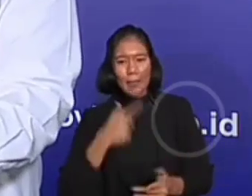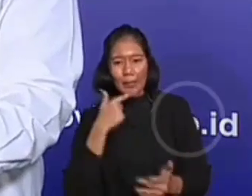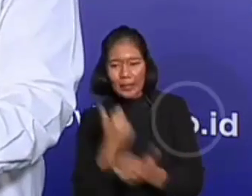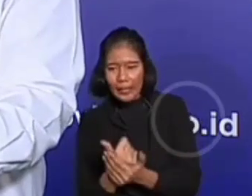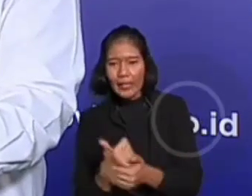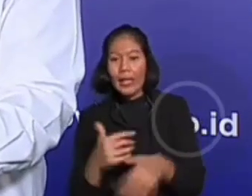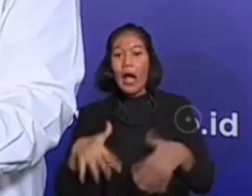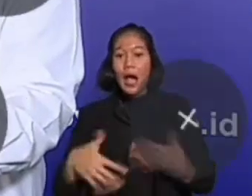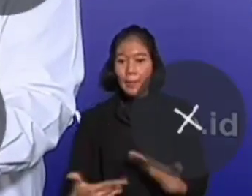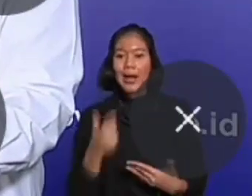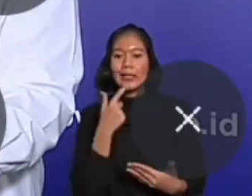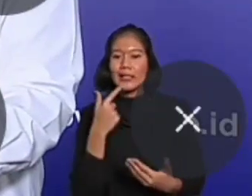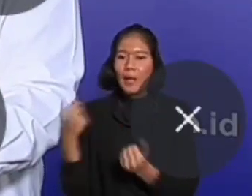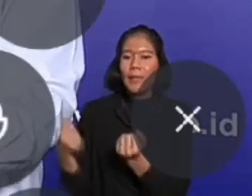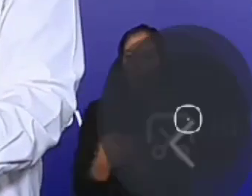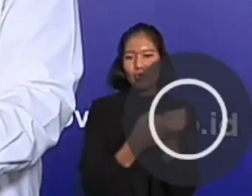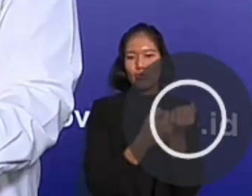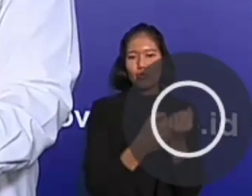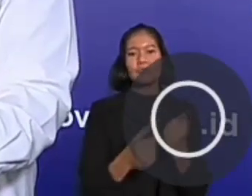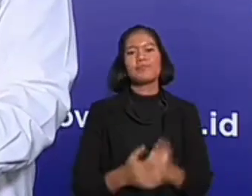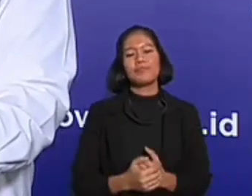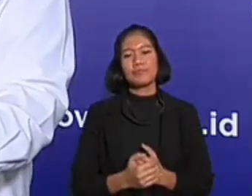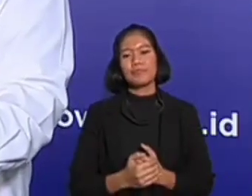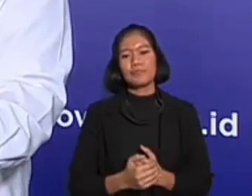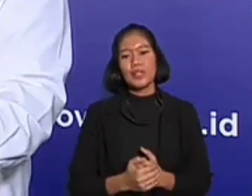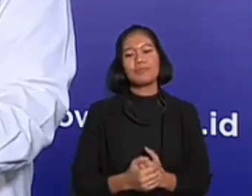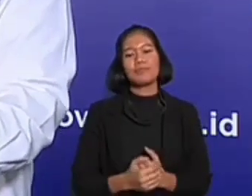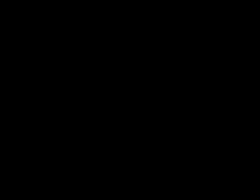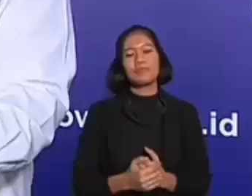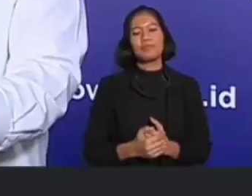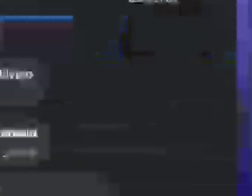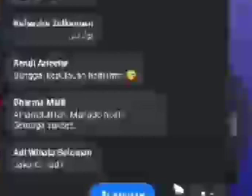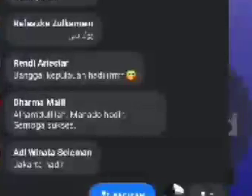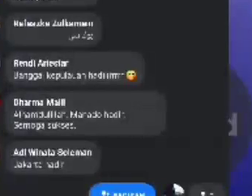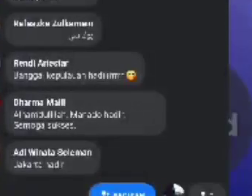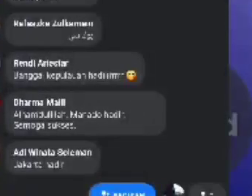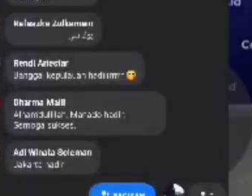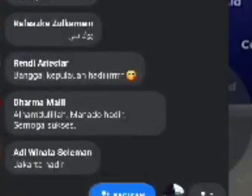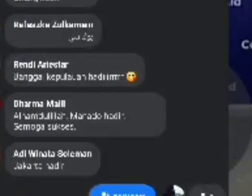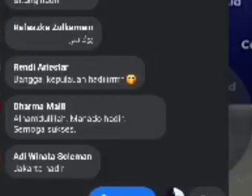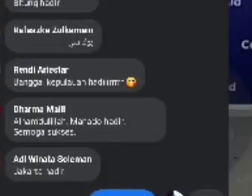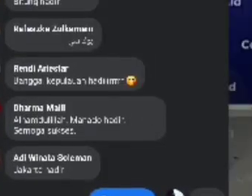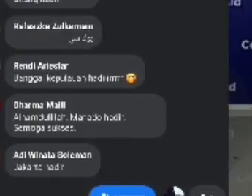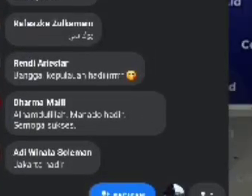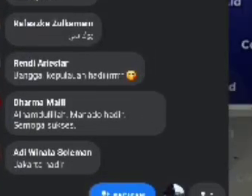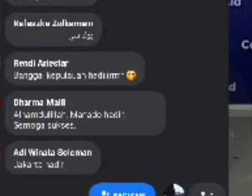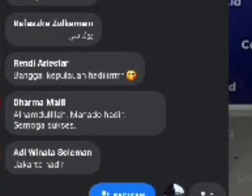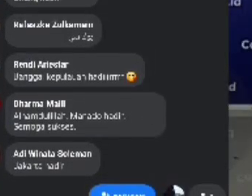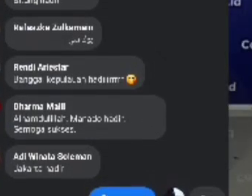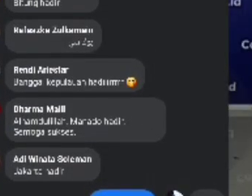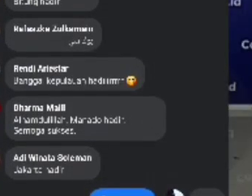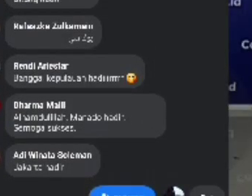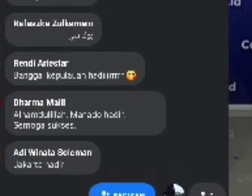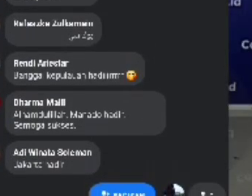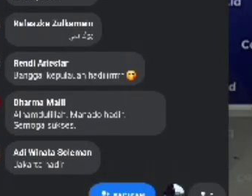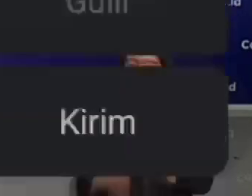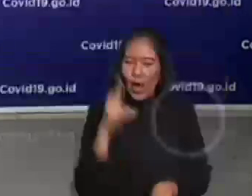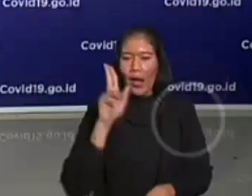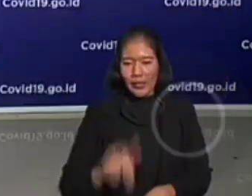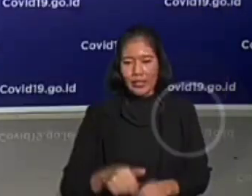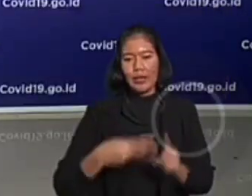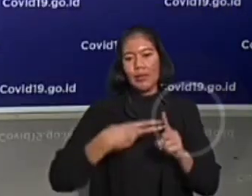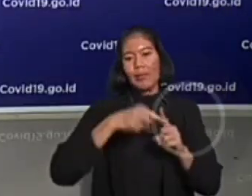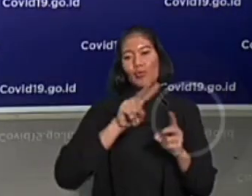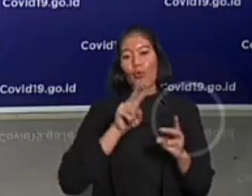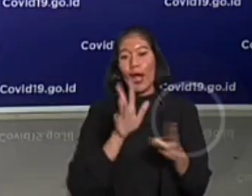keberpihakan. Para pekerja migran Indonesia yang kami muliakan, kembali kami tegaskan, BP-2MI saat